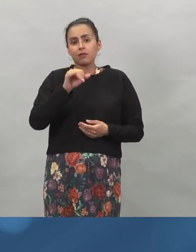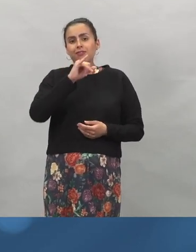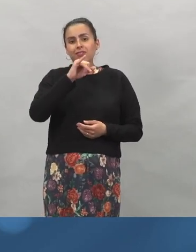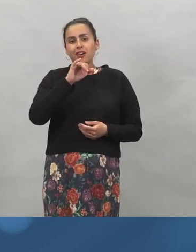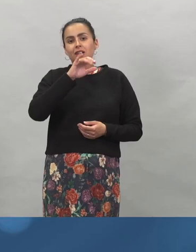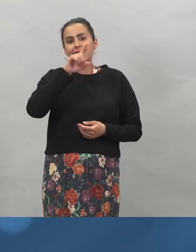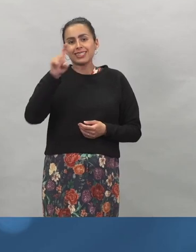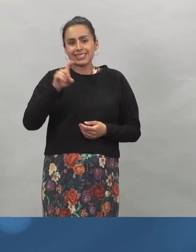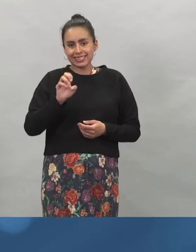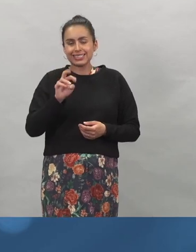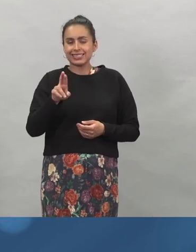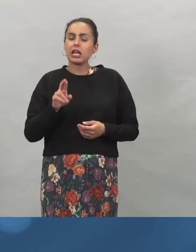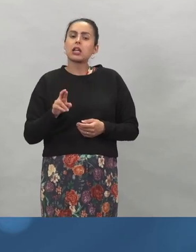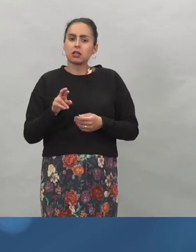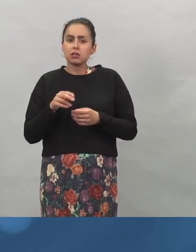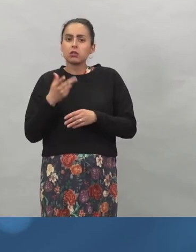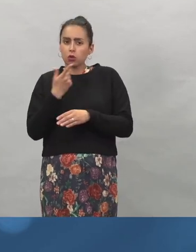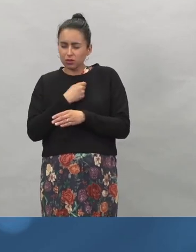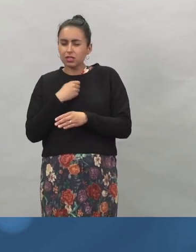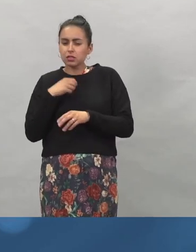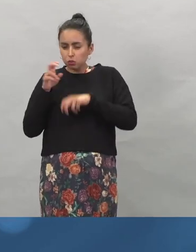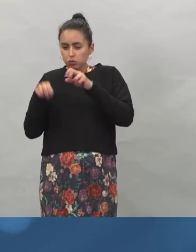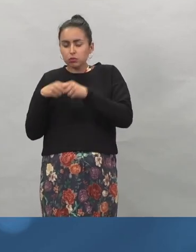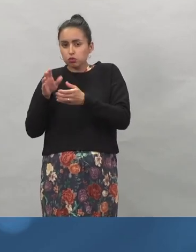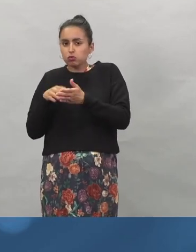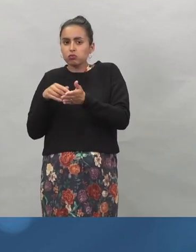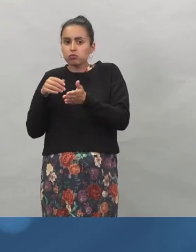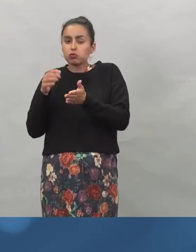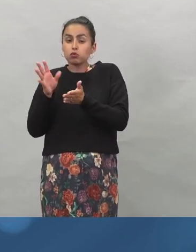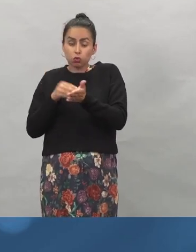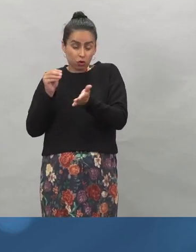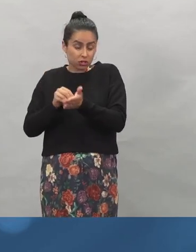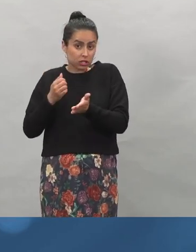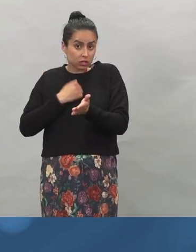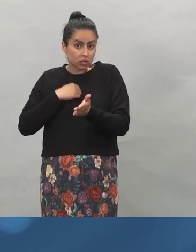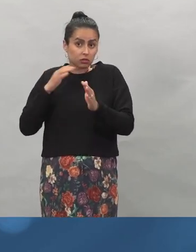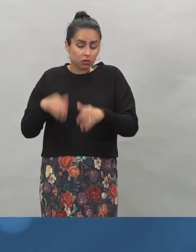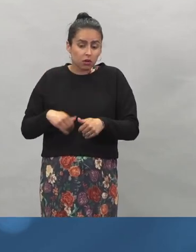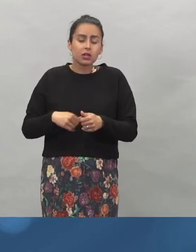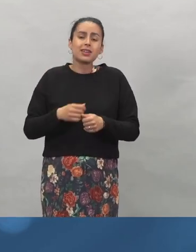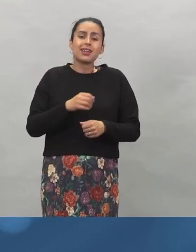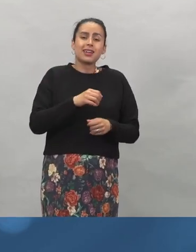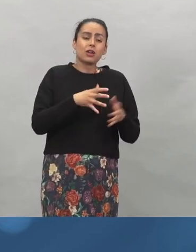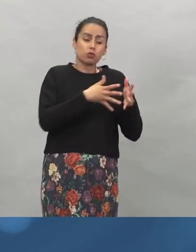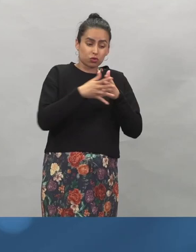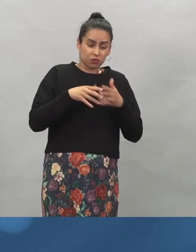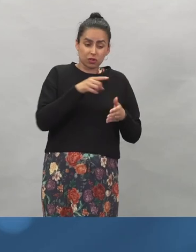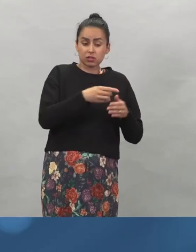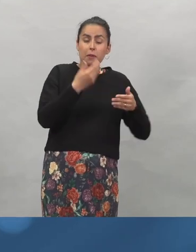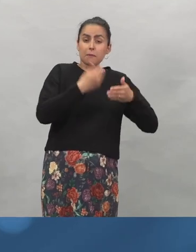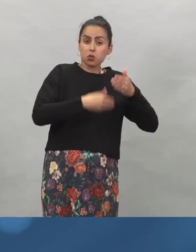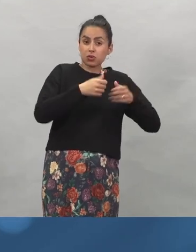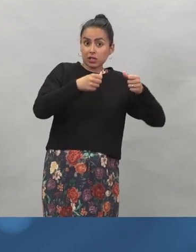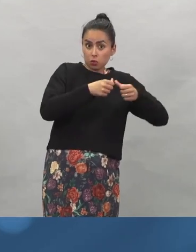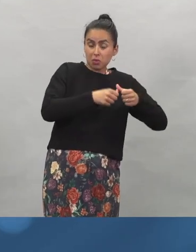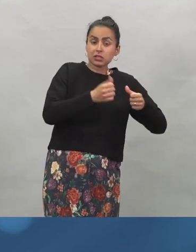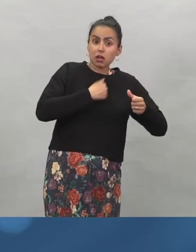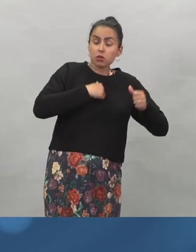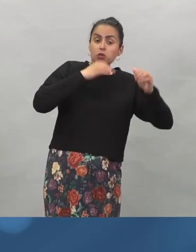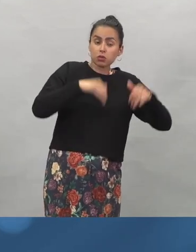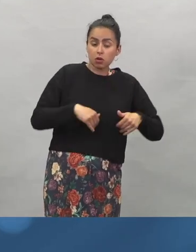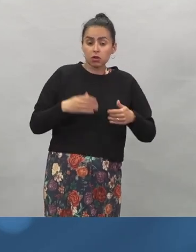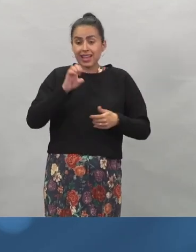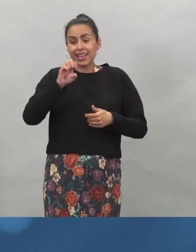tutkimustuloksia, ja he ovat saaneet myyntiluvankin Yhdysvalloissa. Euroopan myyntilupaa odotetaan ihan näinä